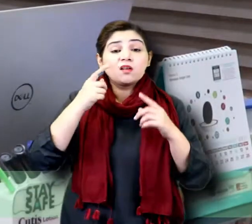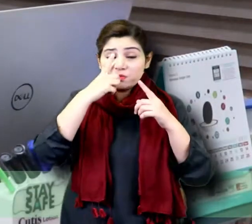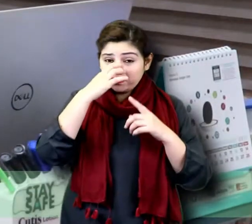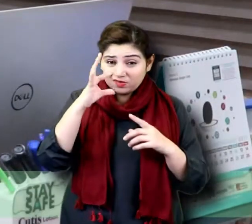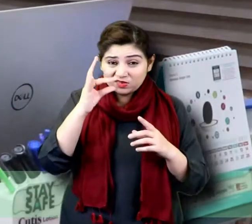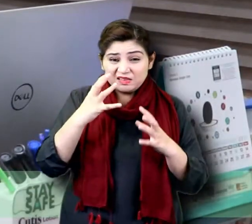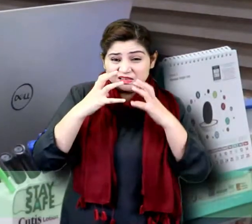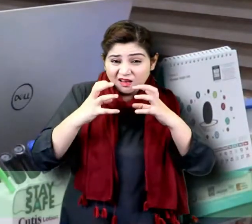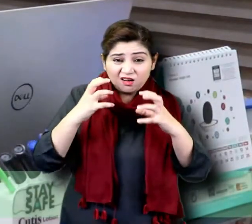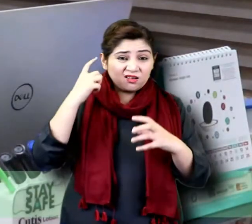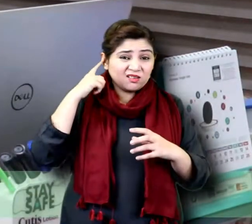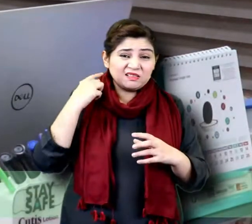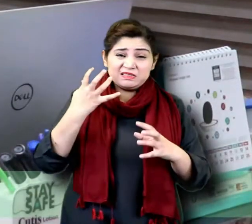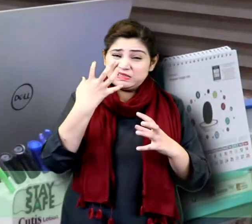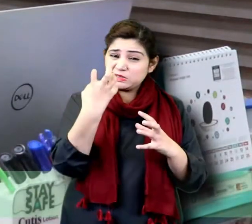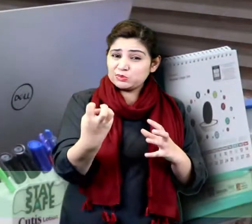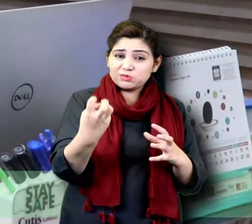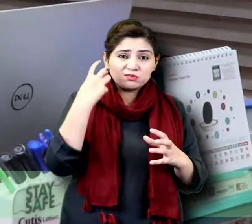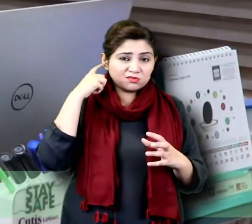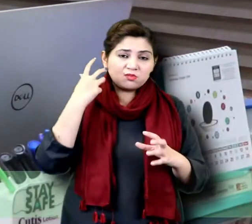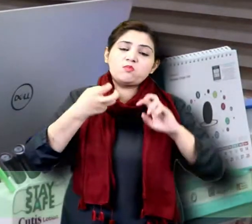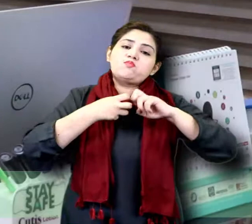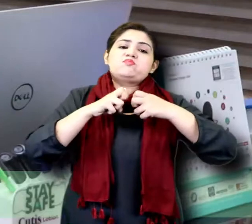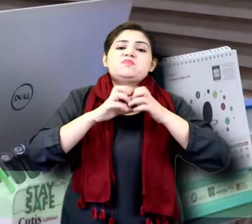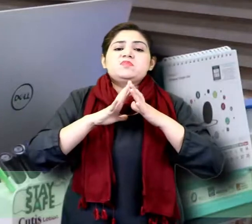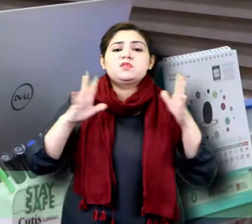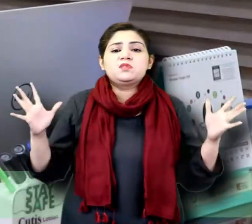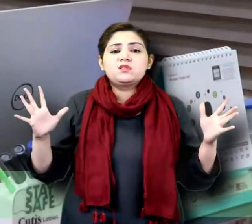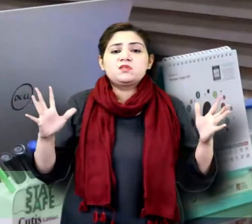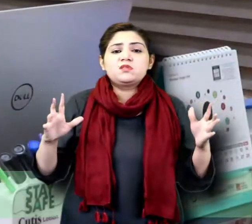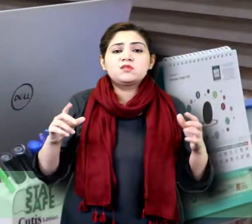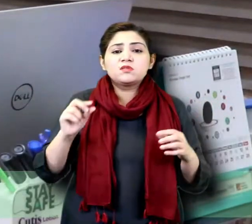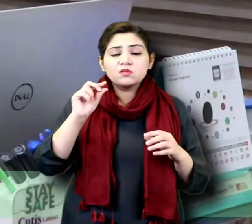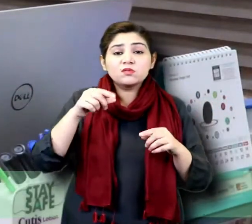وہاں نکتے ہے